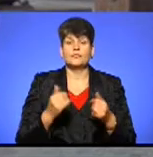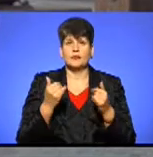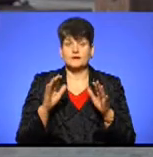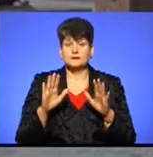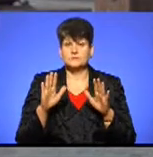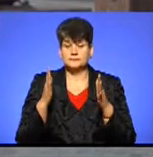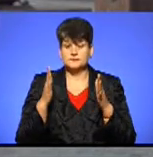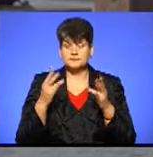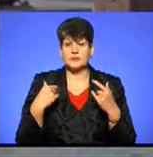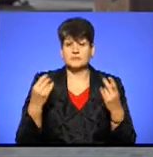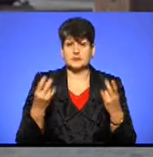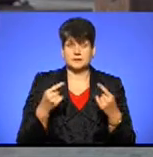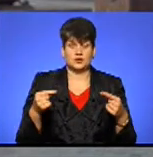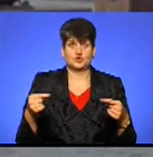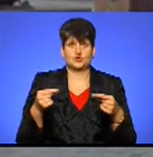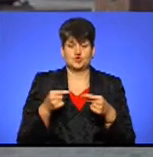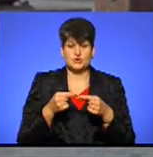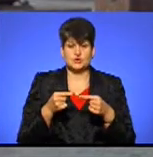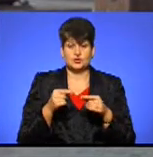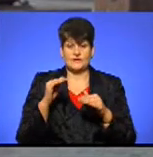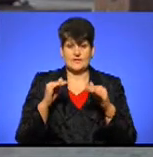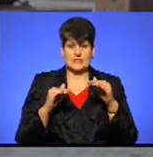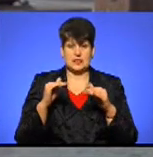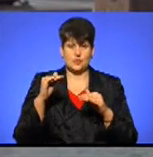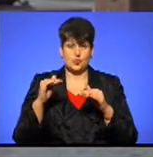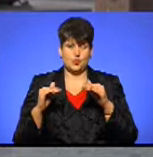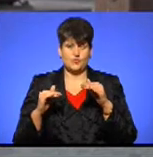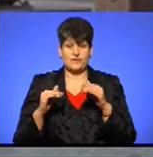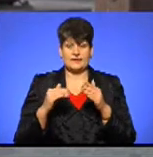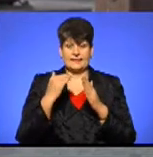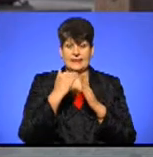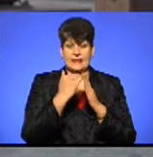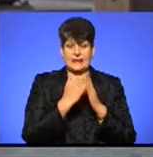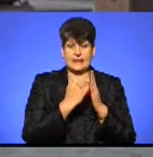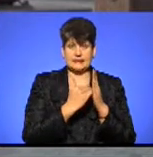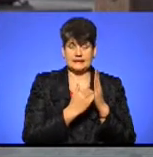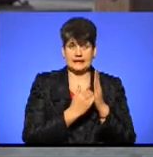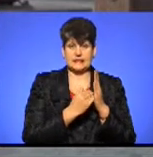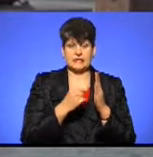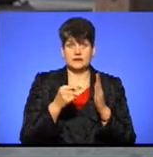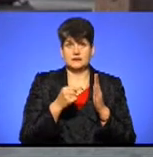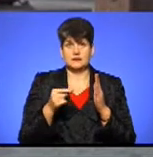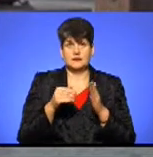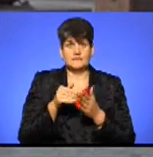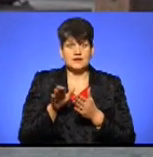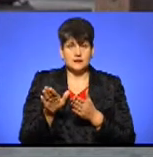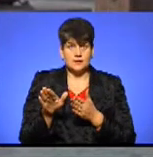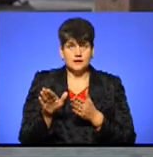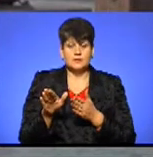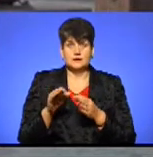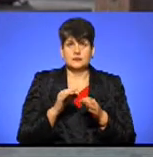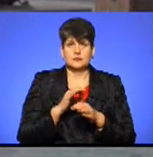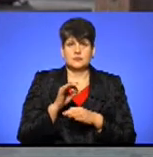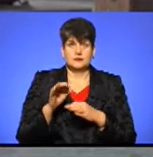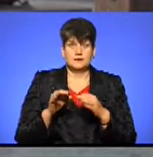нам треба чітко дезрегулювати критерії відхилення проєктів, через те,